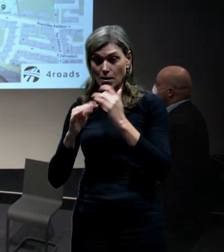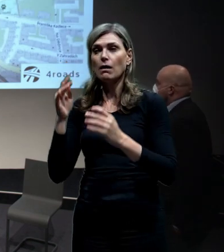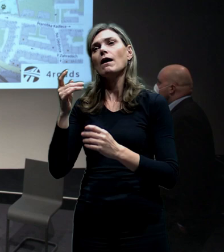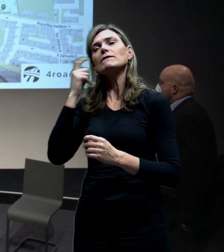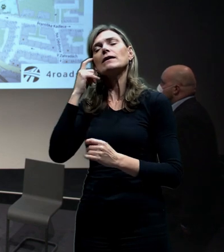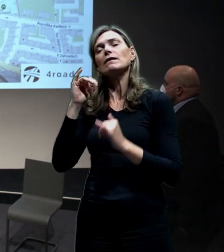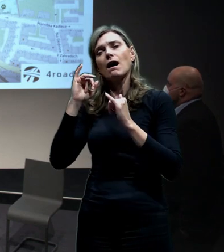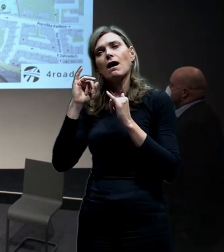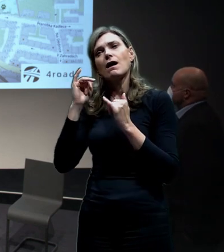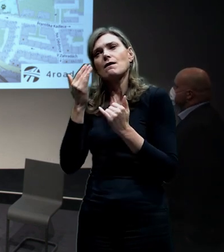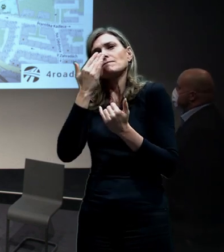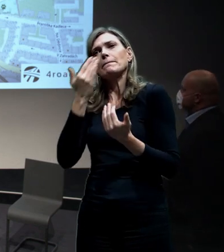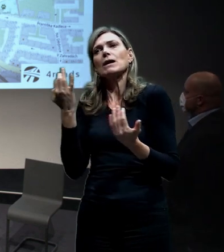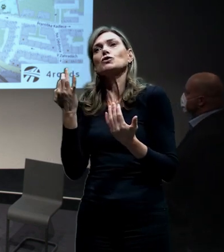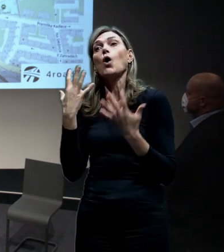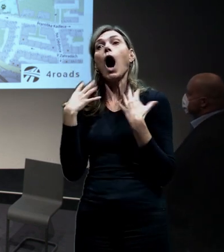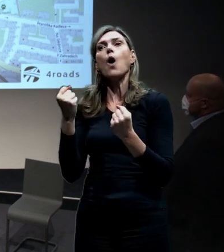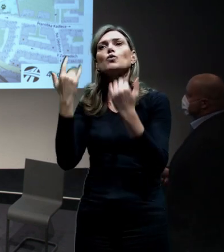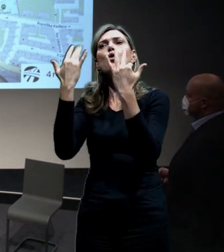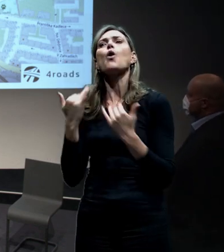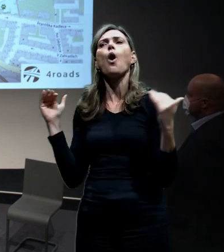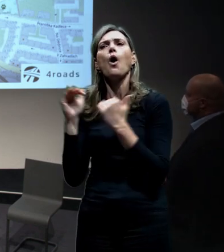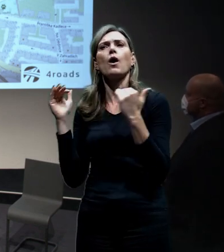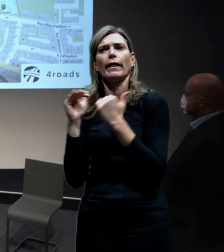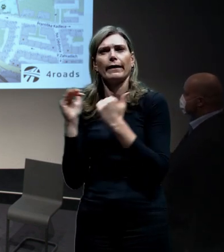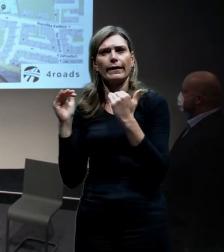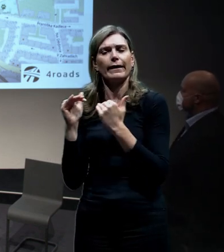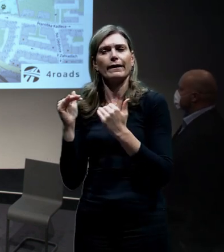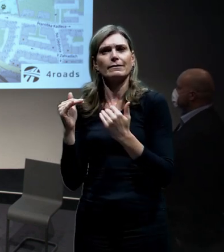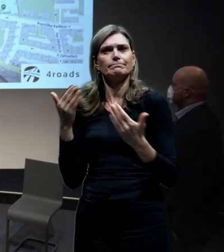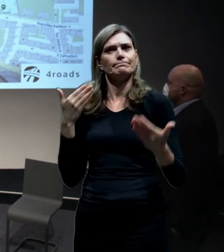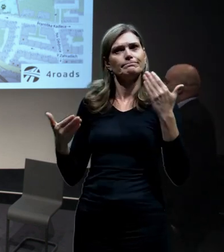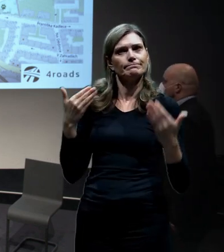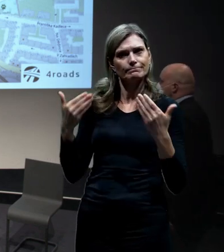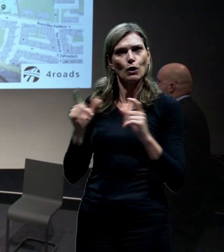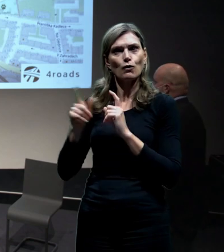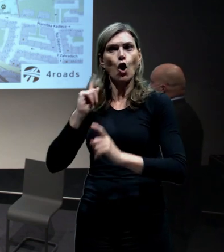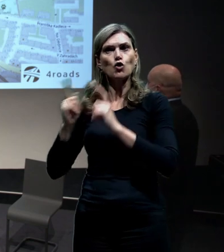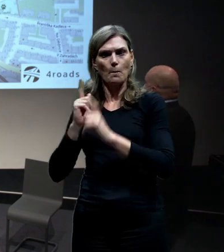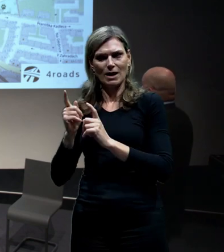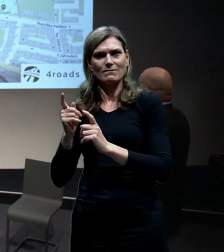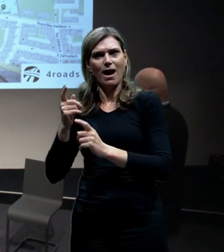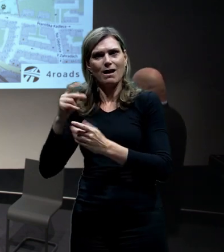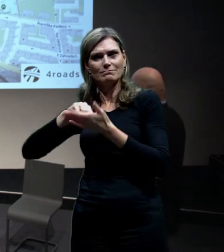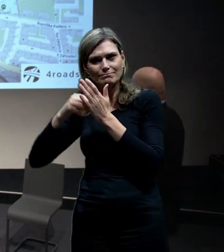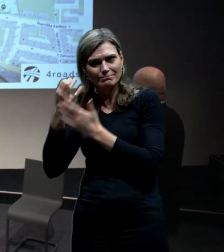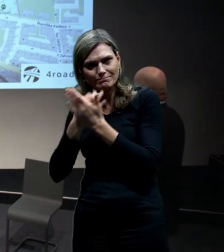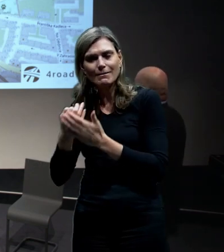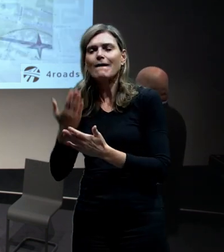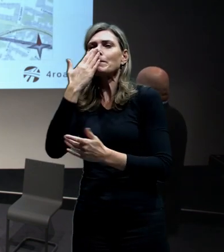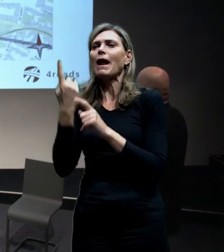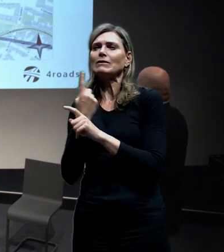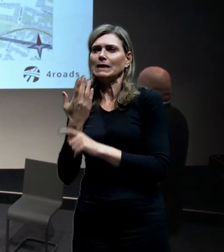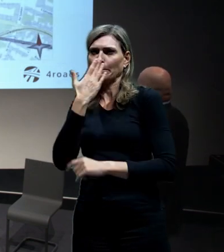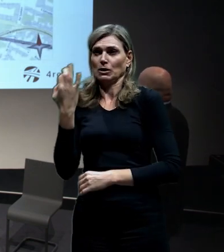ty kapacity toho řešení na ty intenzity, který ukázal dopravní model. Všimněte si